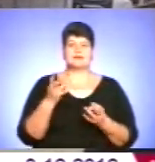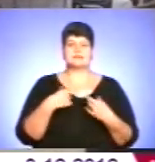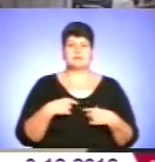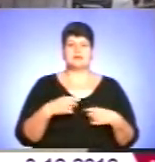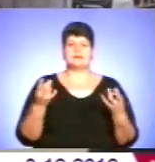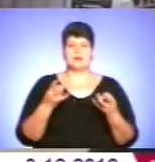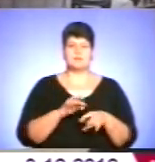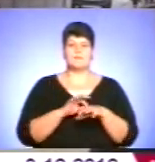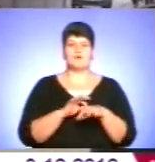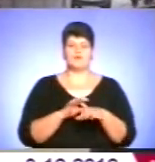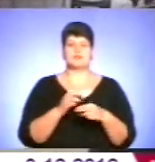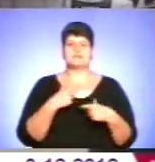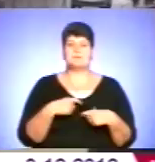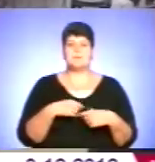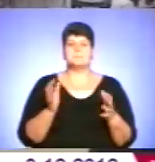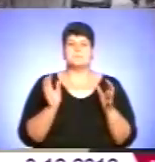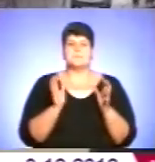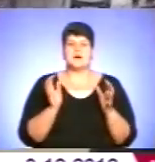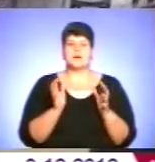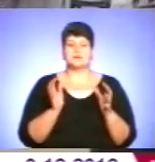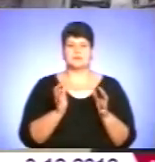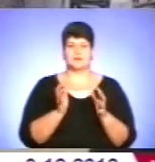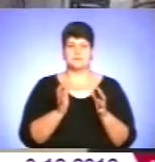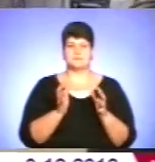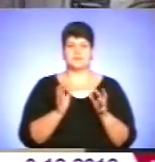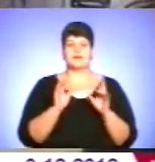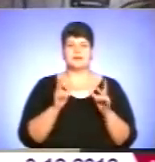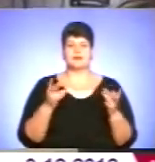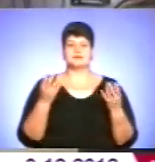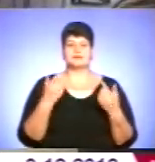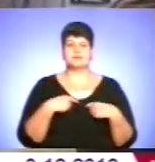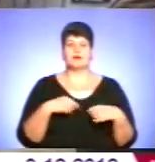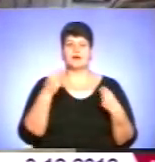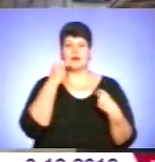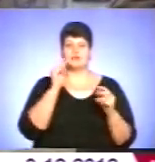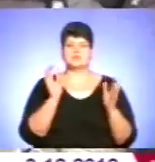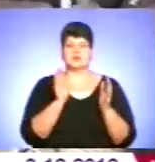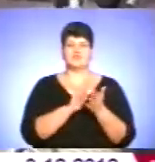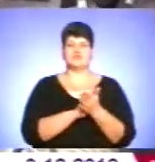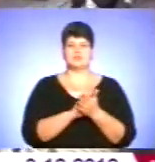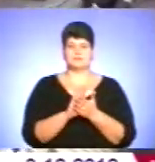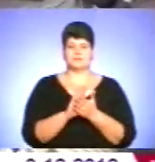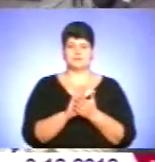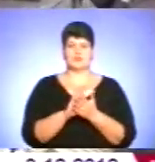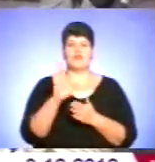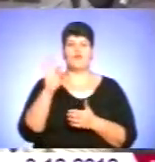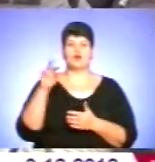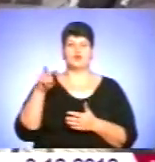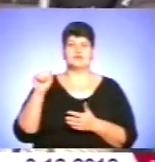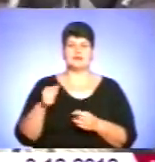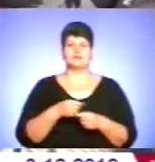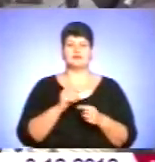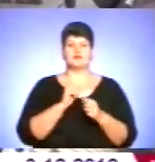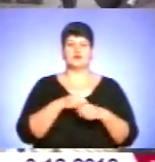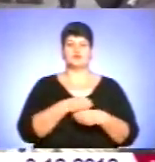вести, як себе берегти і про те, як краще себе зберігати в чистоті. Волонтер за годину встигла роздати